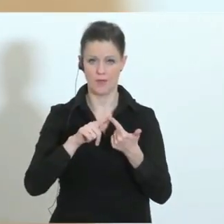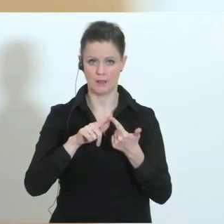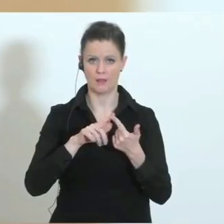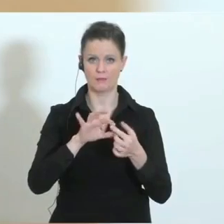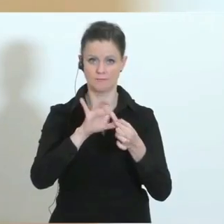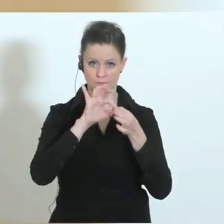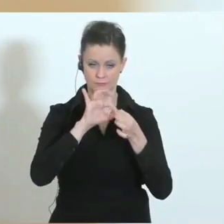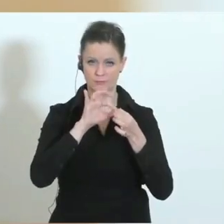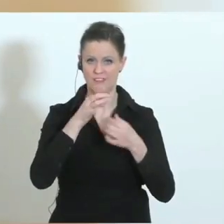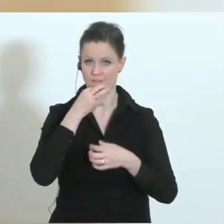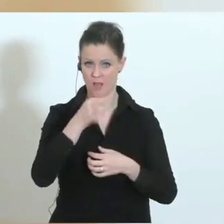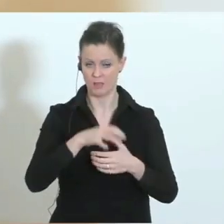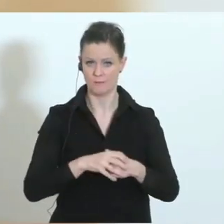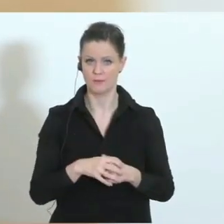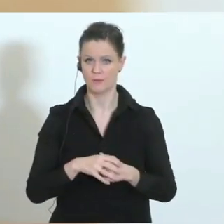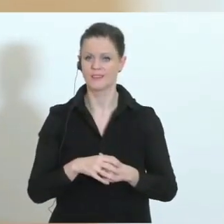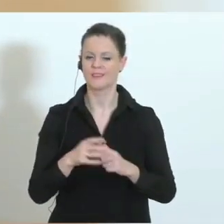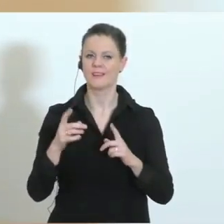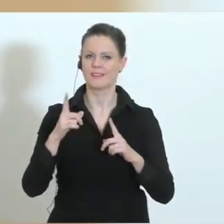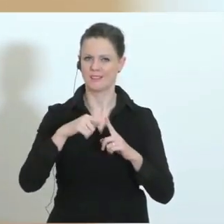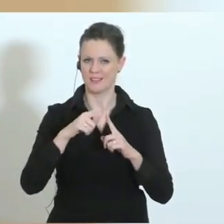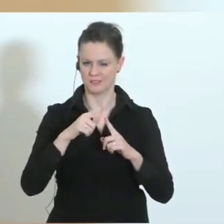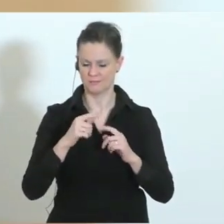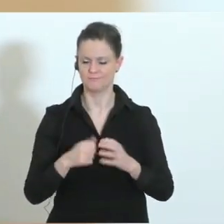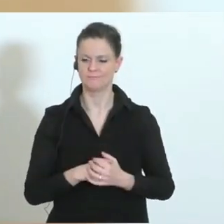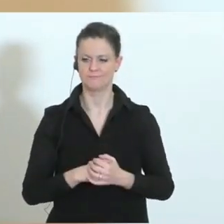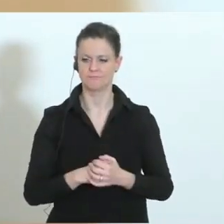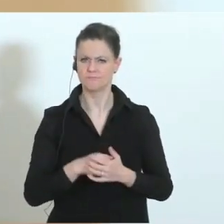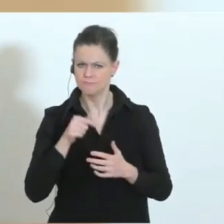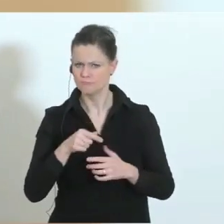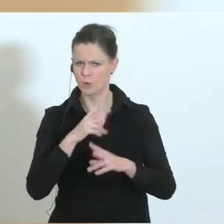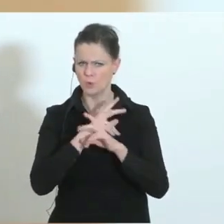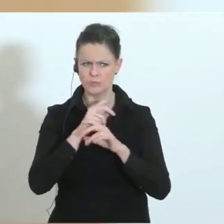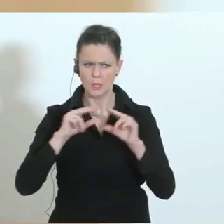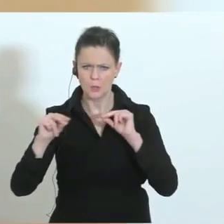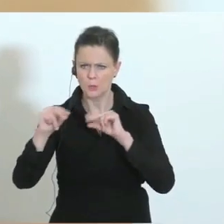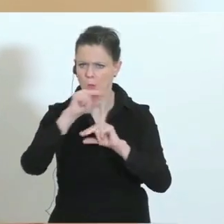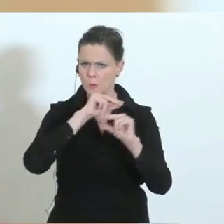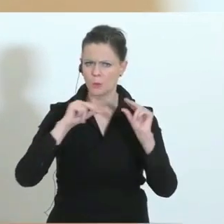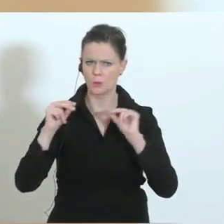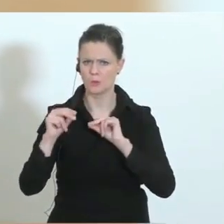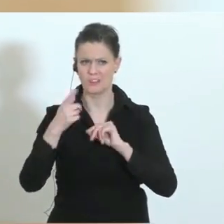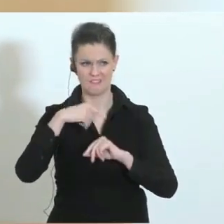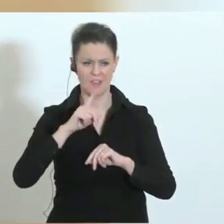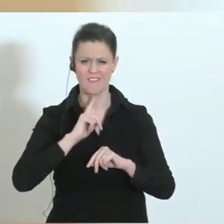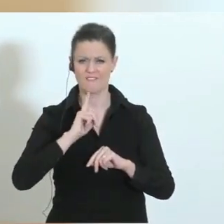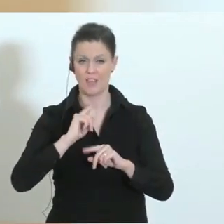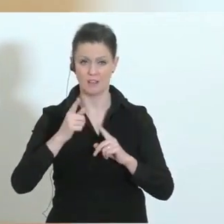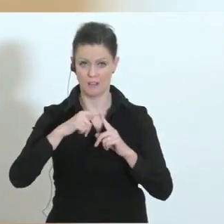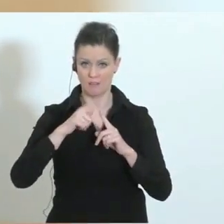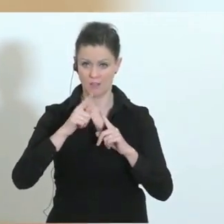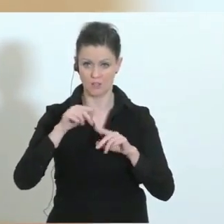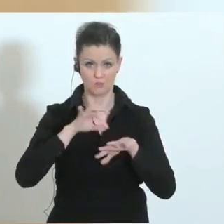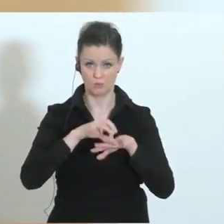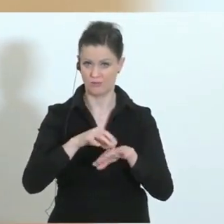zweite Fragestellung, das sind die Tests. Es gibt in Österreich interessanterweise das Gerücht, dass wir weniger testen als andere. Das Gegenteil ist der Fall. Wir haben